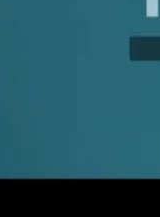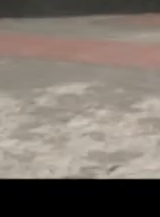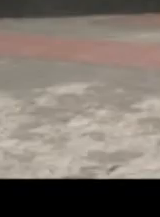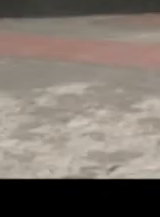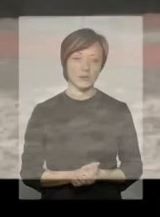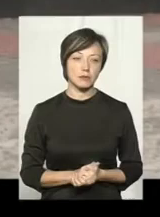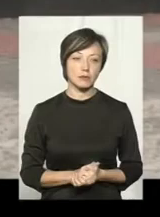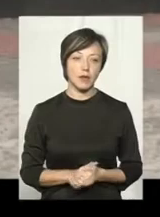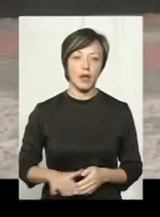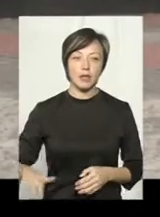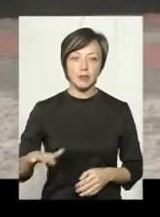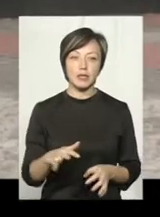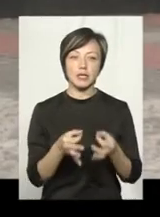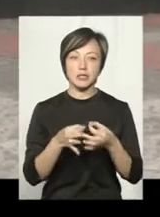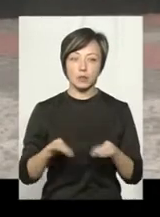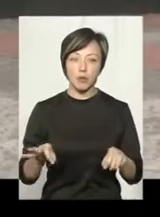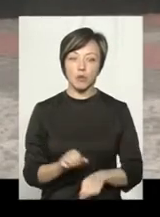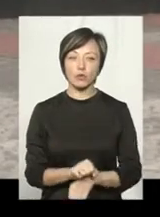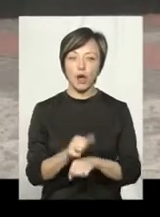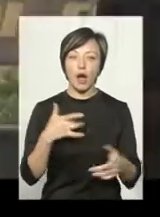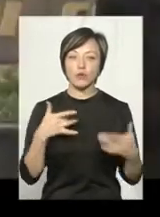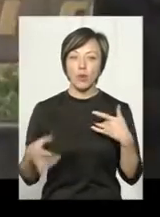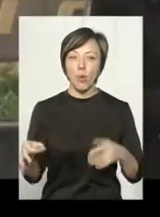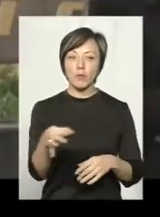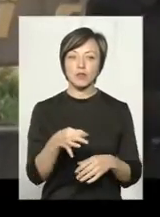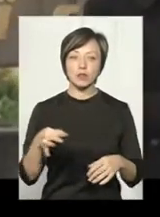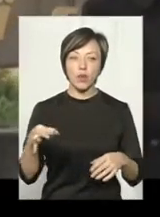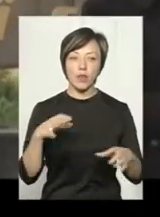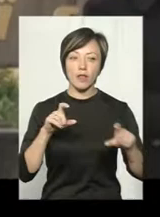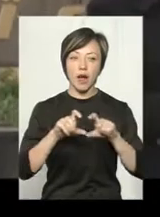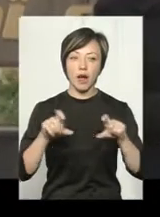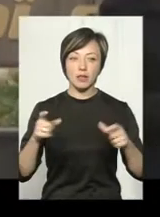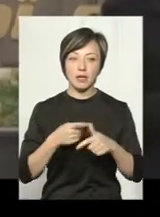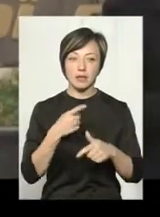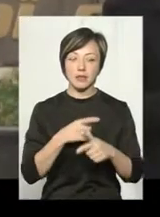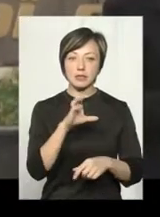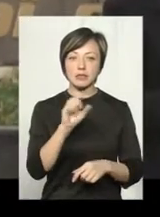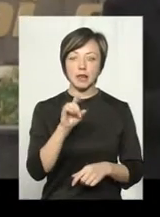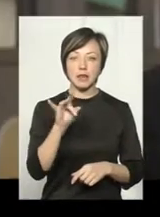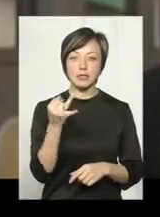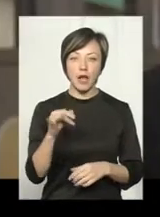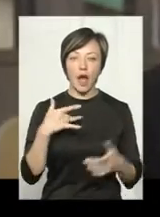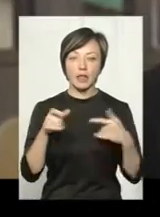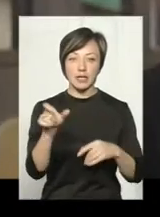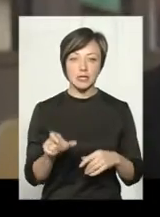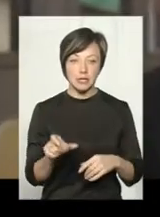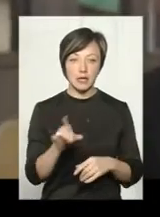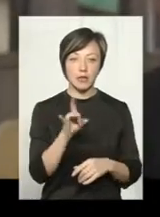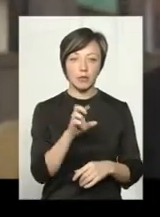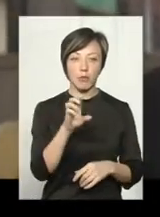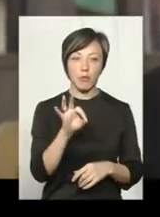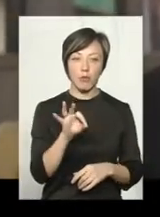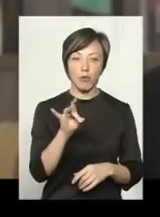На Майдані Незалежності протестують актори обласного музично-драматичної театру ім. Михайло Старицького. Актриса театру Раїса